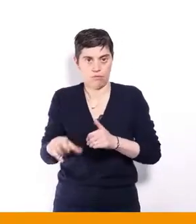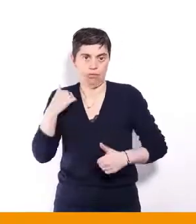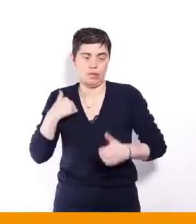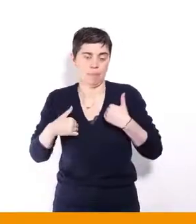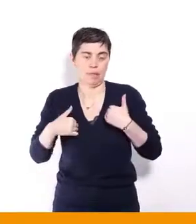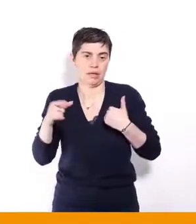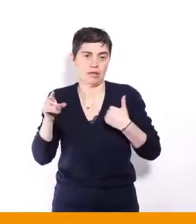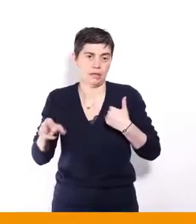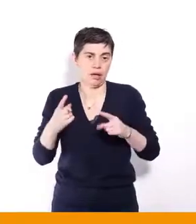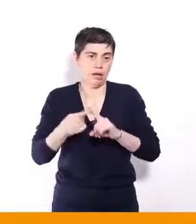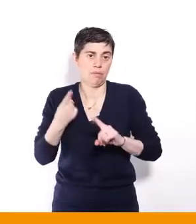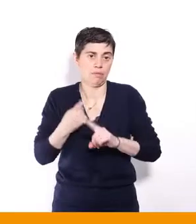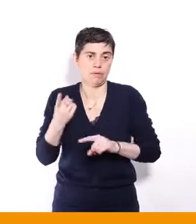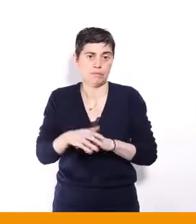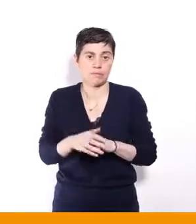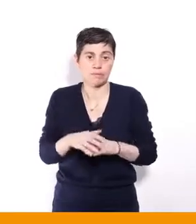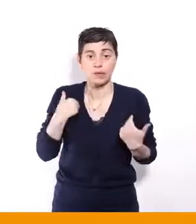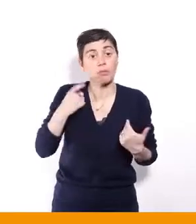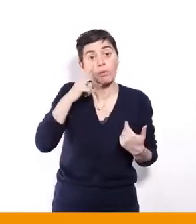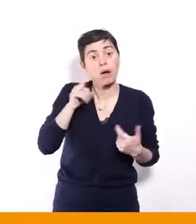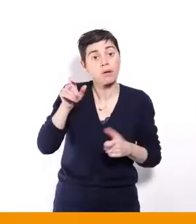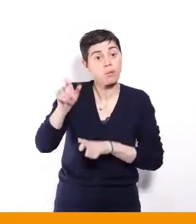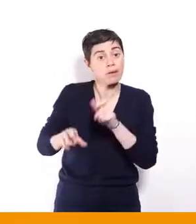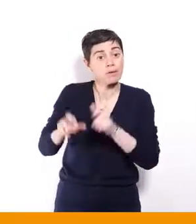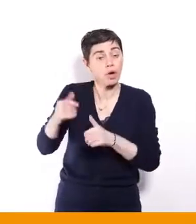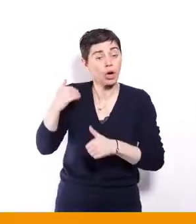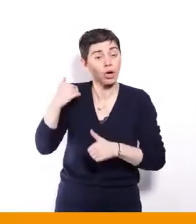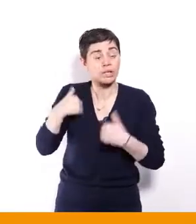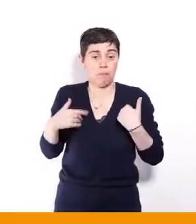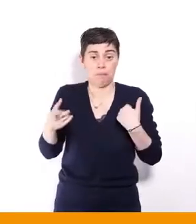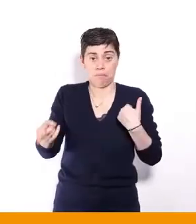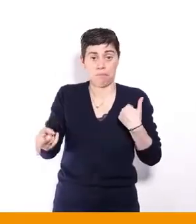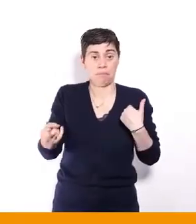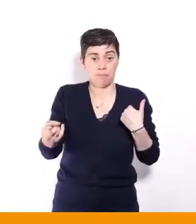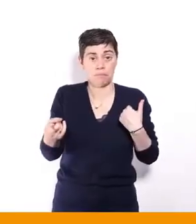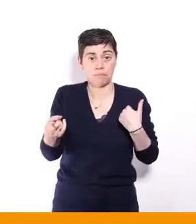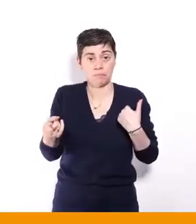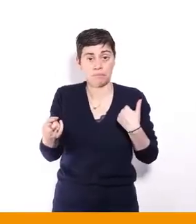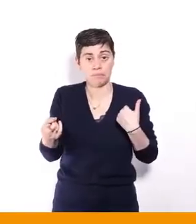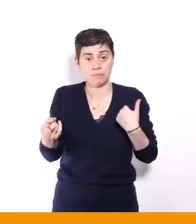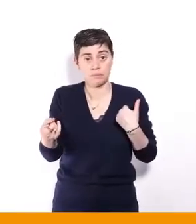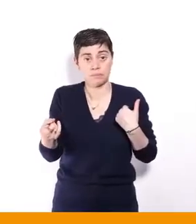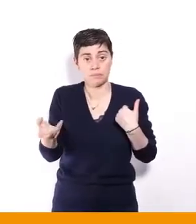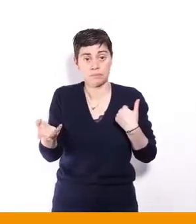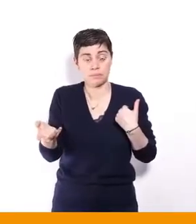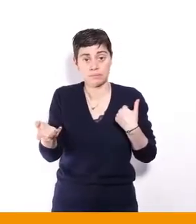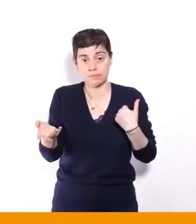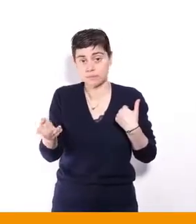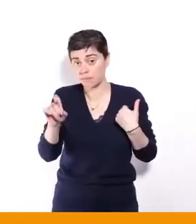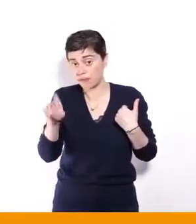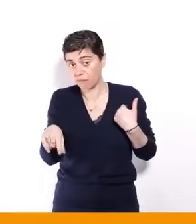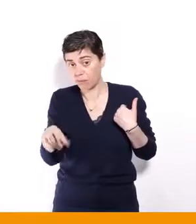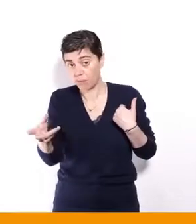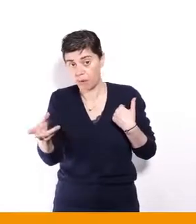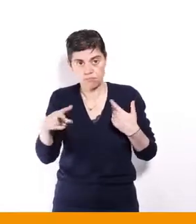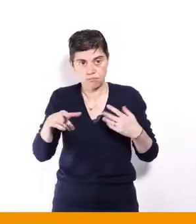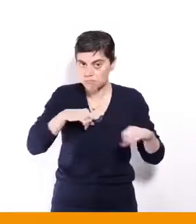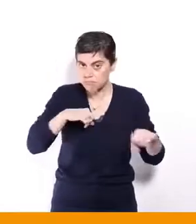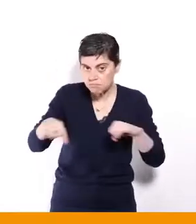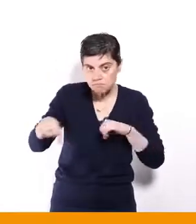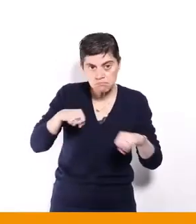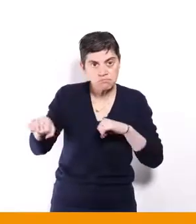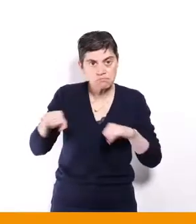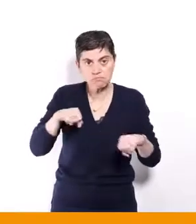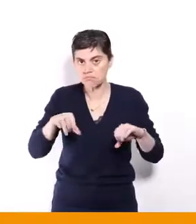ce que j'observe, c'est que beaucoup de personnes handicapées, de toute façon, doivent être actives, doivent se